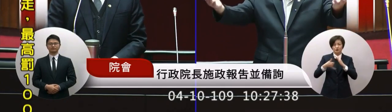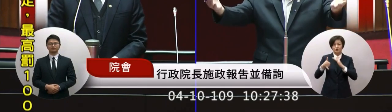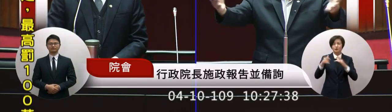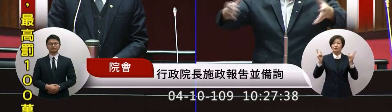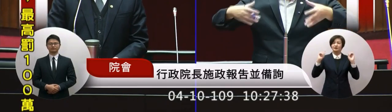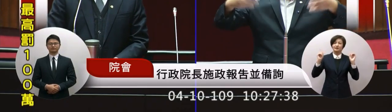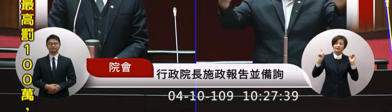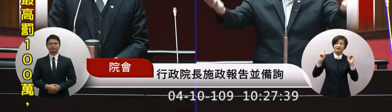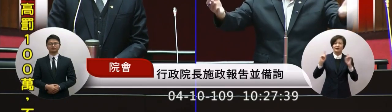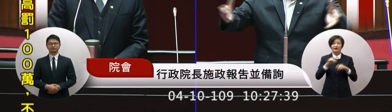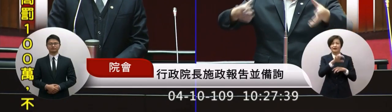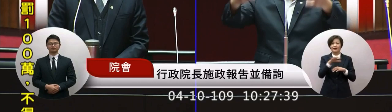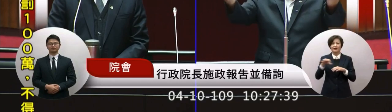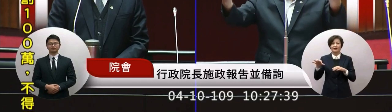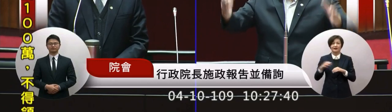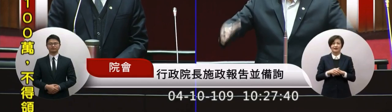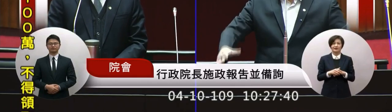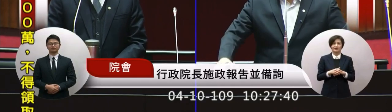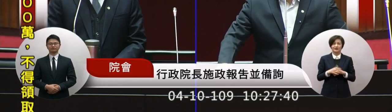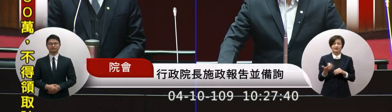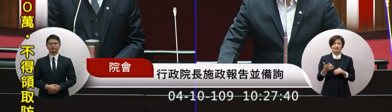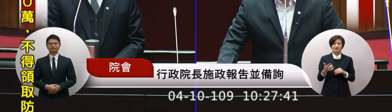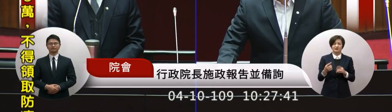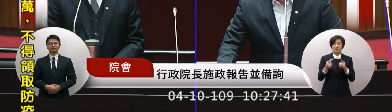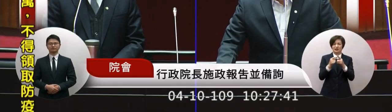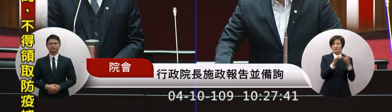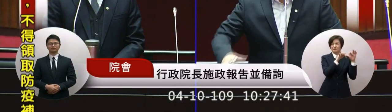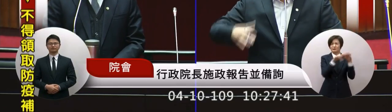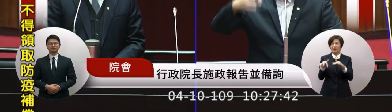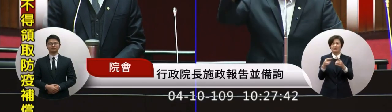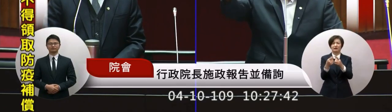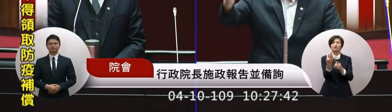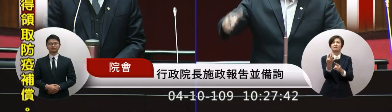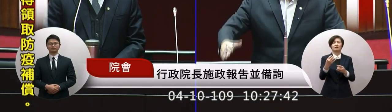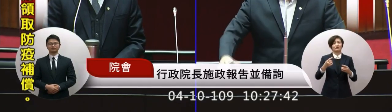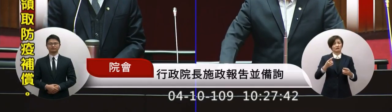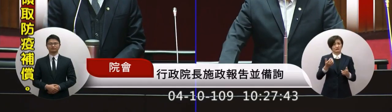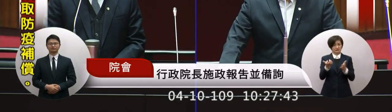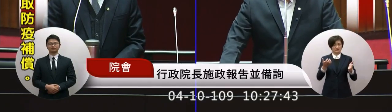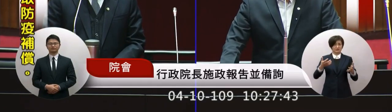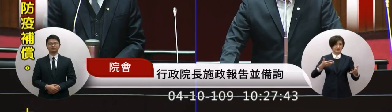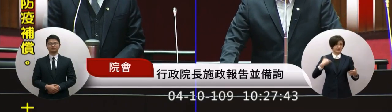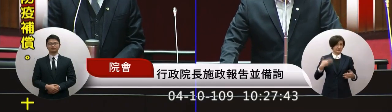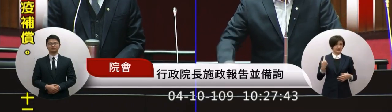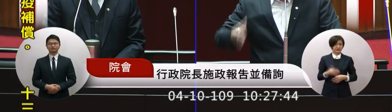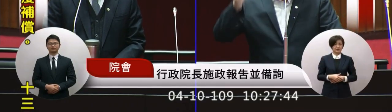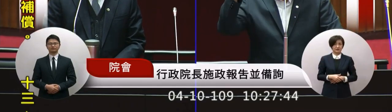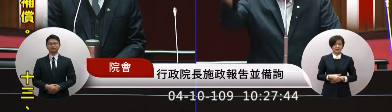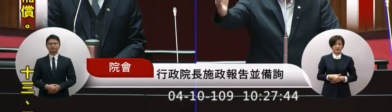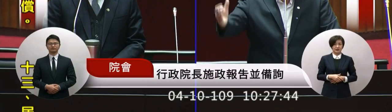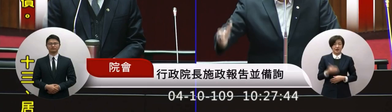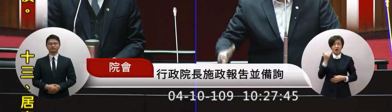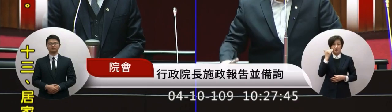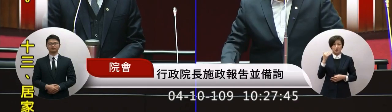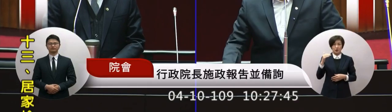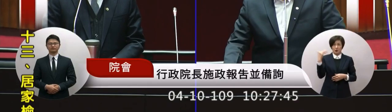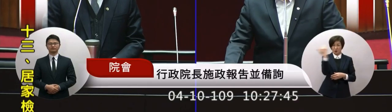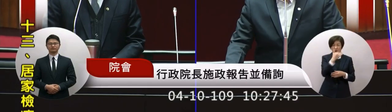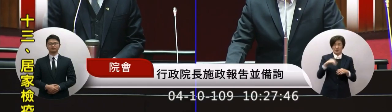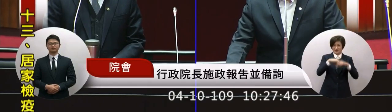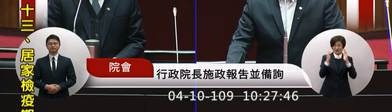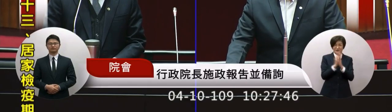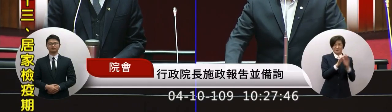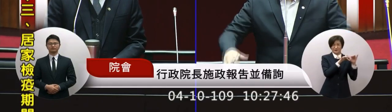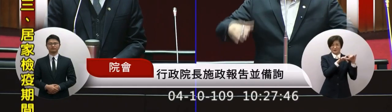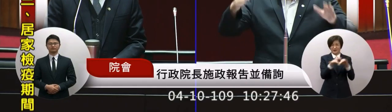大家都去玩都根本不曉得說到底會多少人會去啊如果大家都是這個利用假日一窩蜂的我們就到景